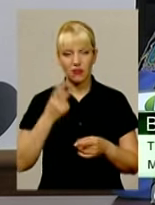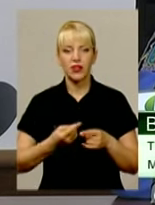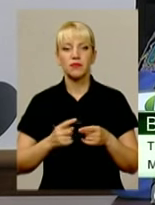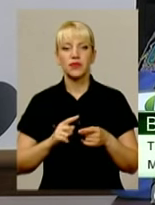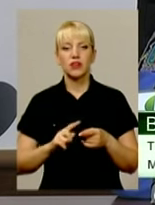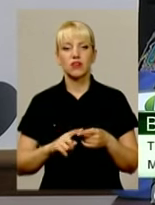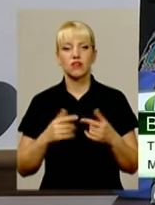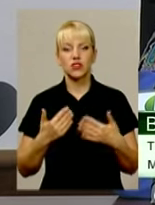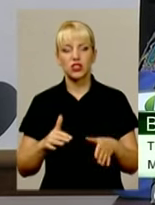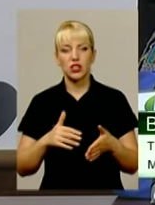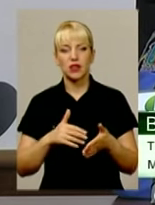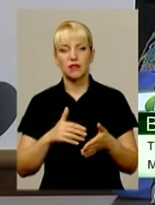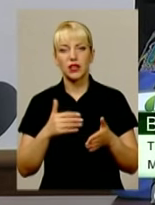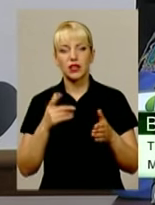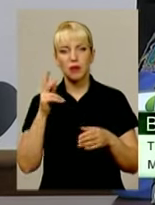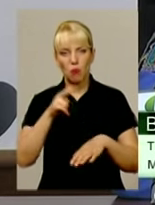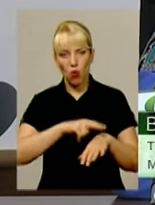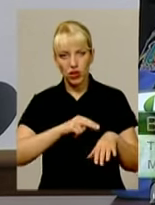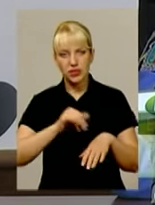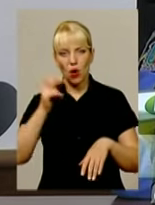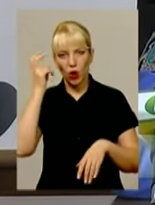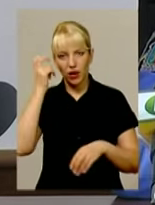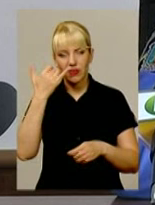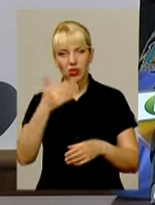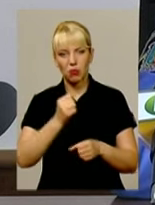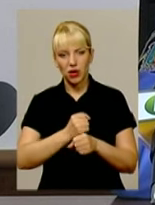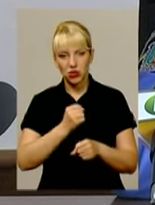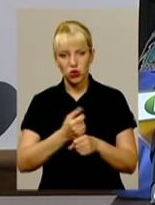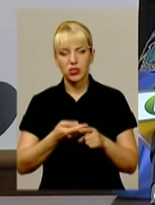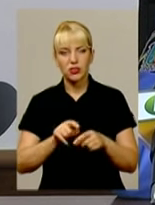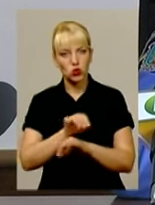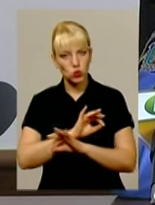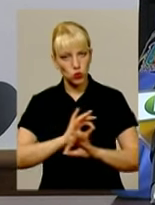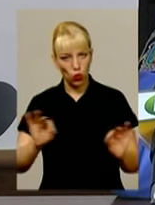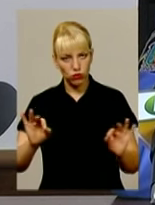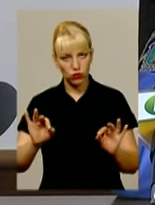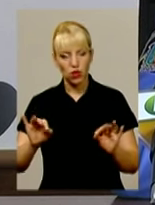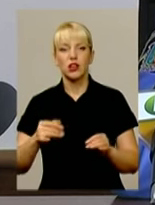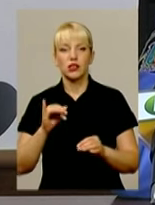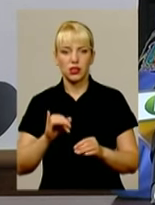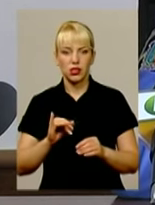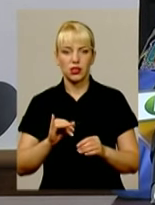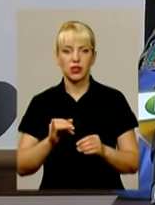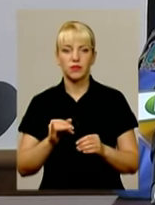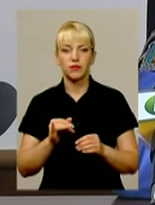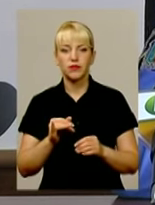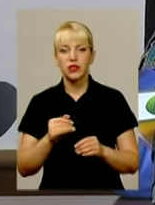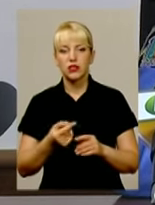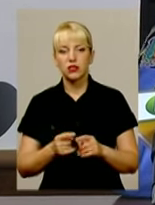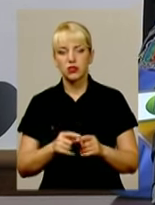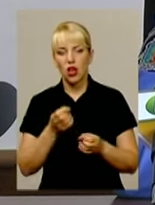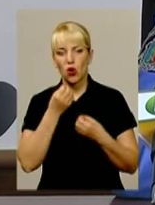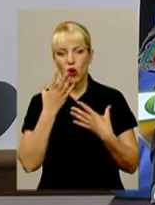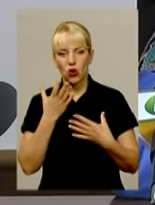більше місяця вже працюють поліцейські. Це чудове явище, це дуже